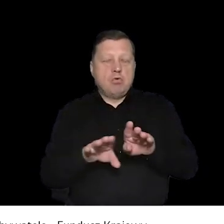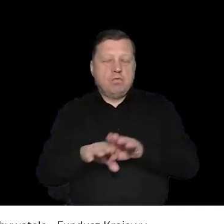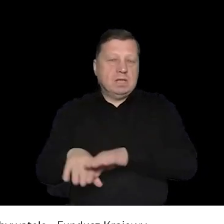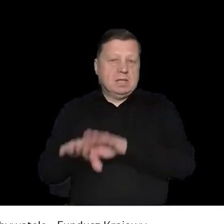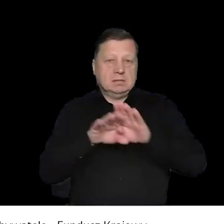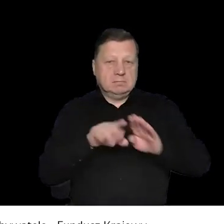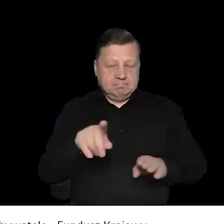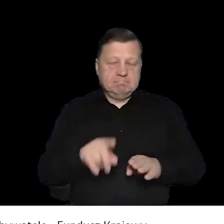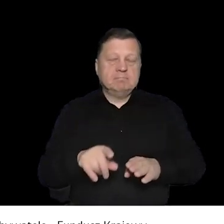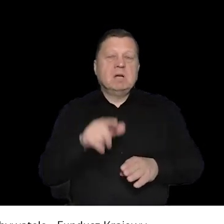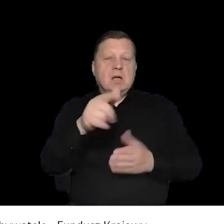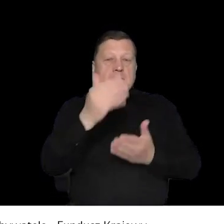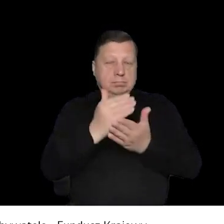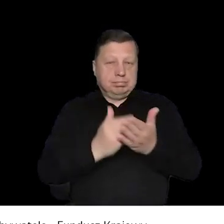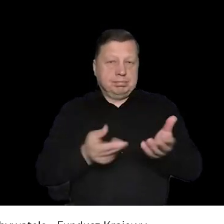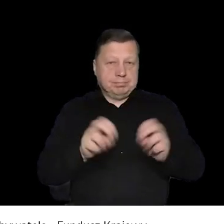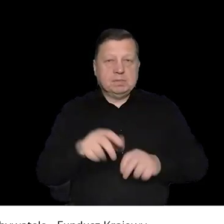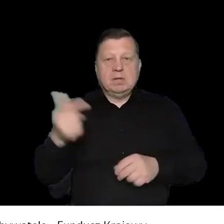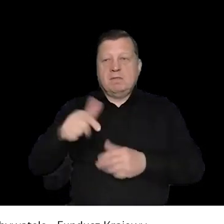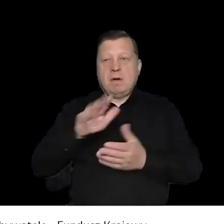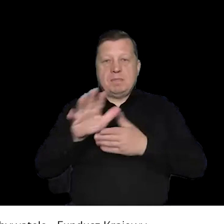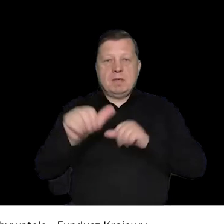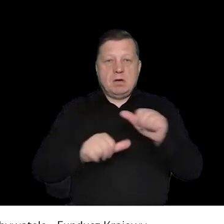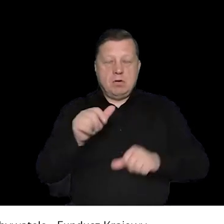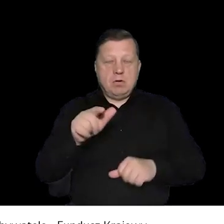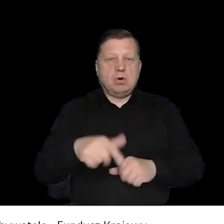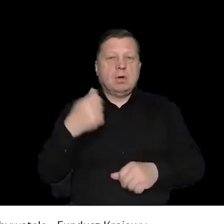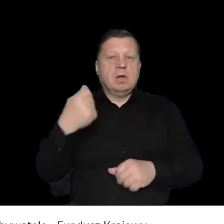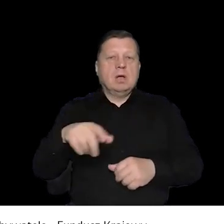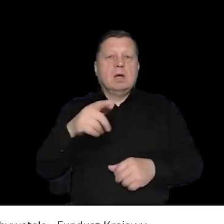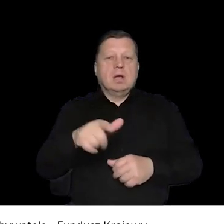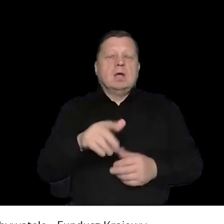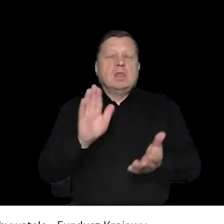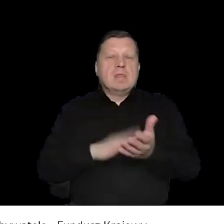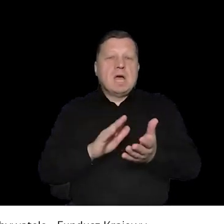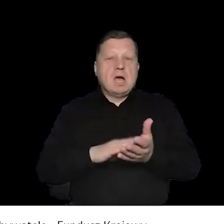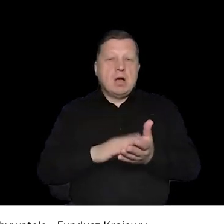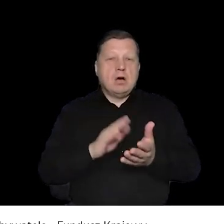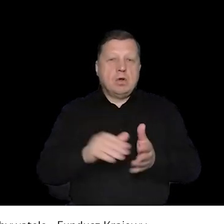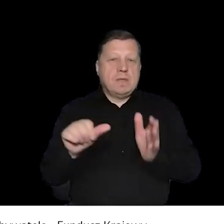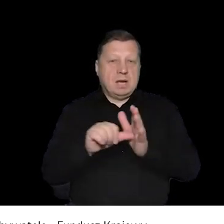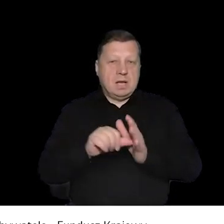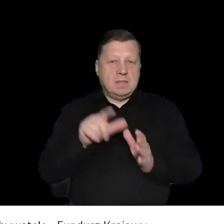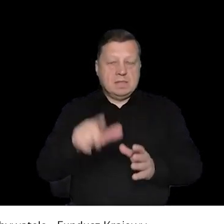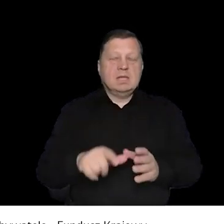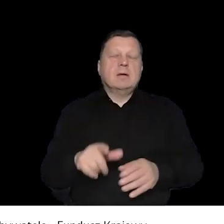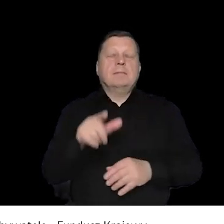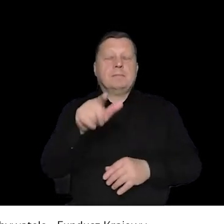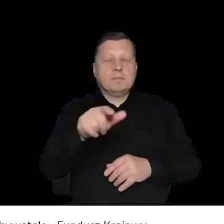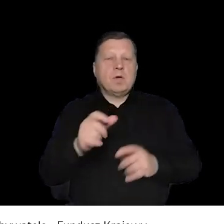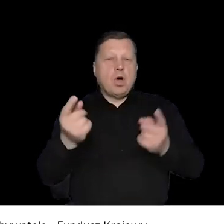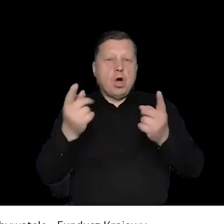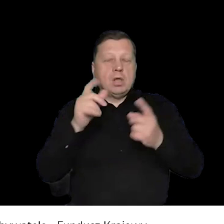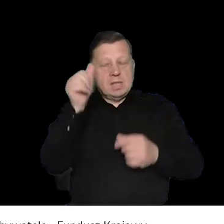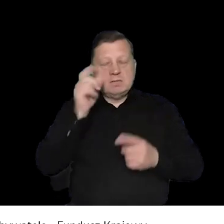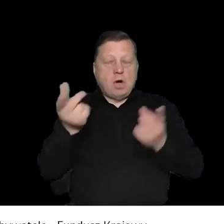wielokulturowych oraz obszaru przeciwdziałania dyskryminacji i nierównego traktowania oraz w 2015 roku